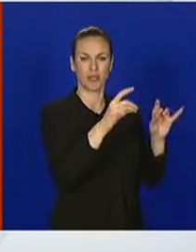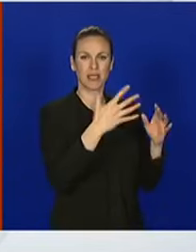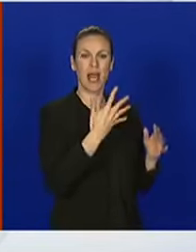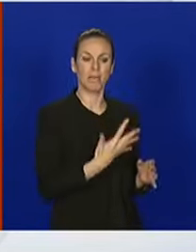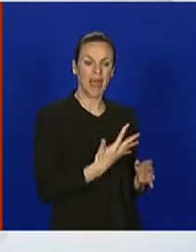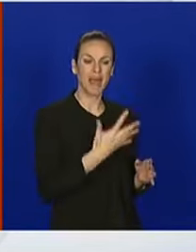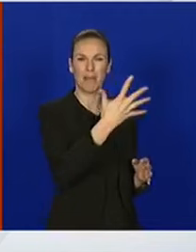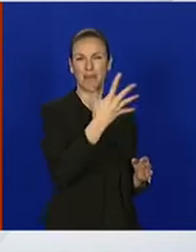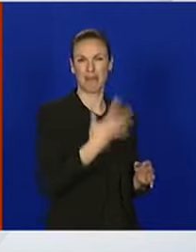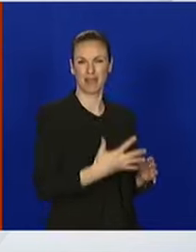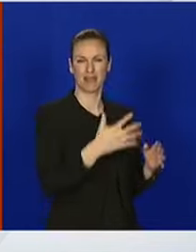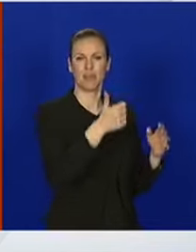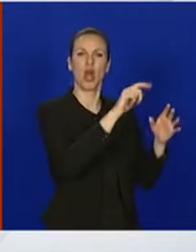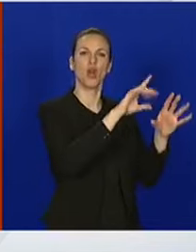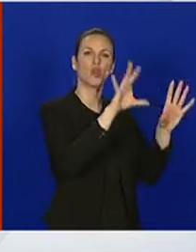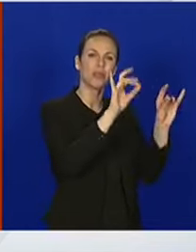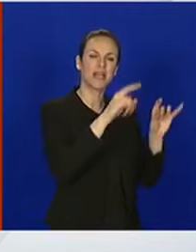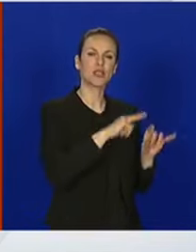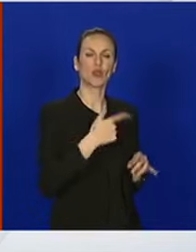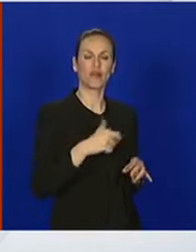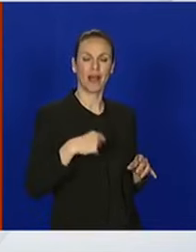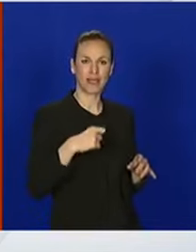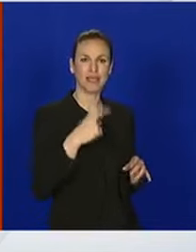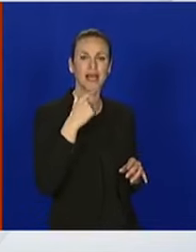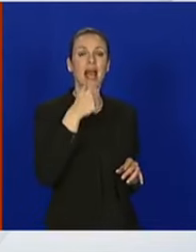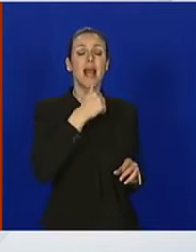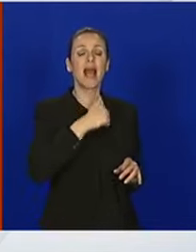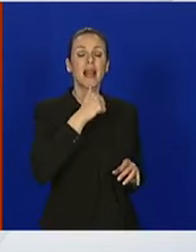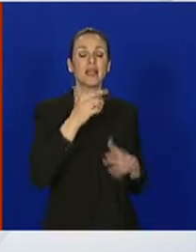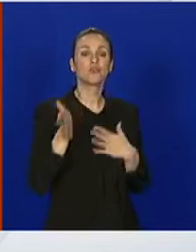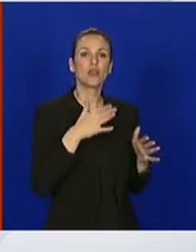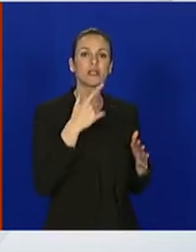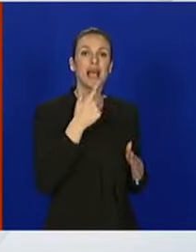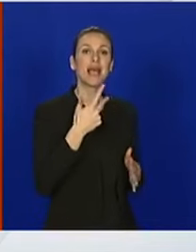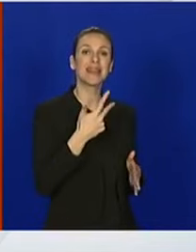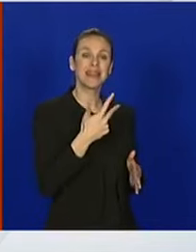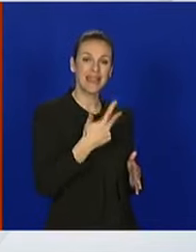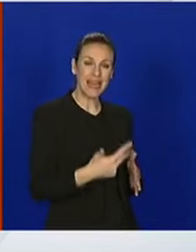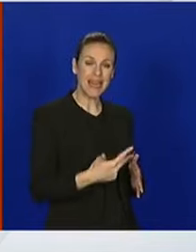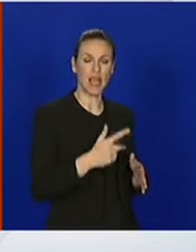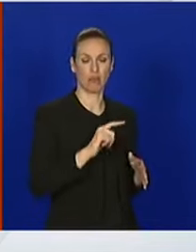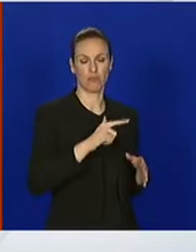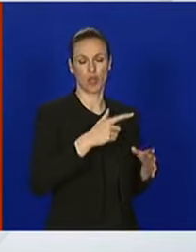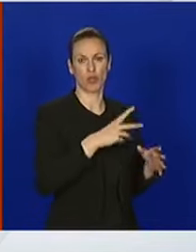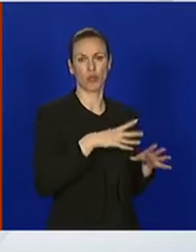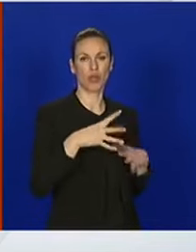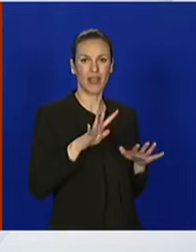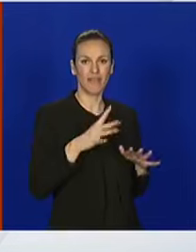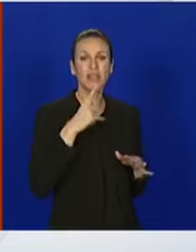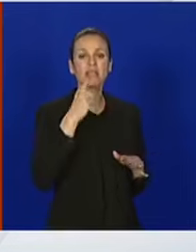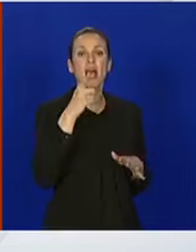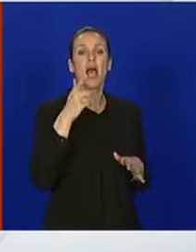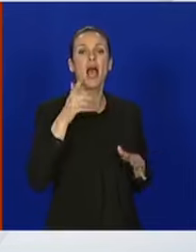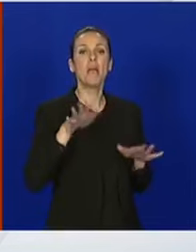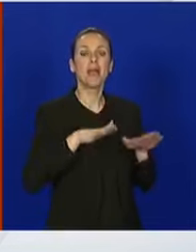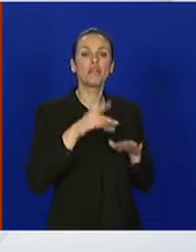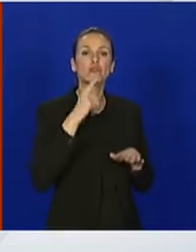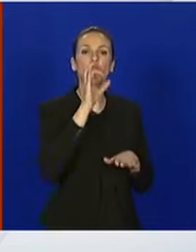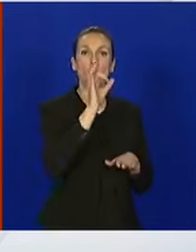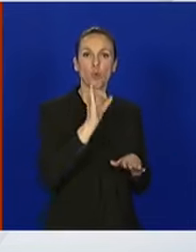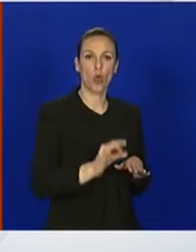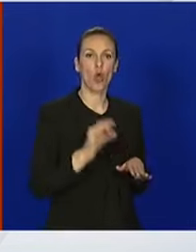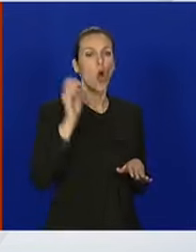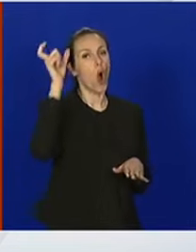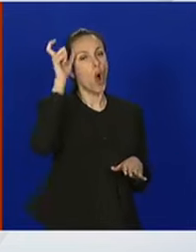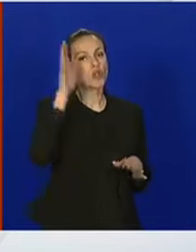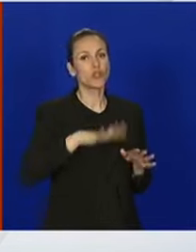u drugoj. Ličko-Senska, tri u drugoj dobnoj skupini, Međimurska, 0-0. Osječko-Barenska,